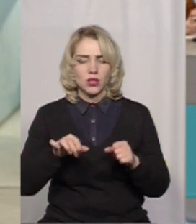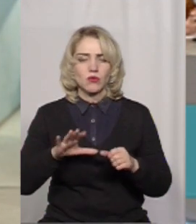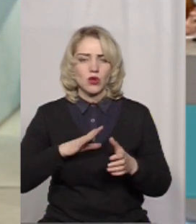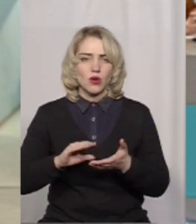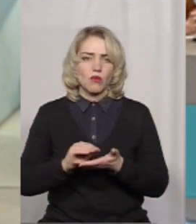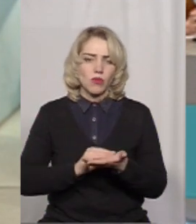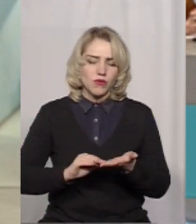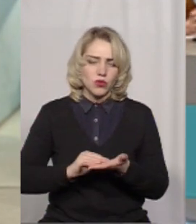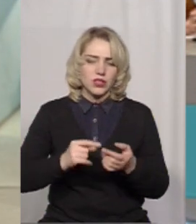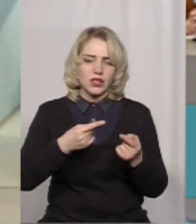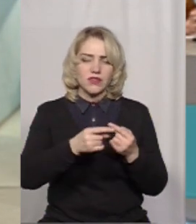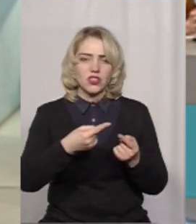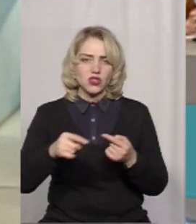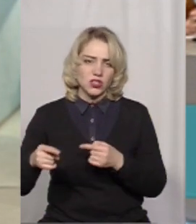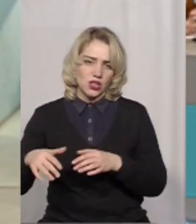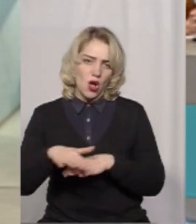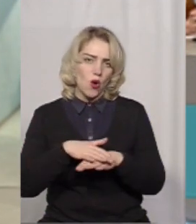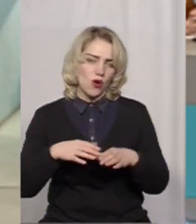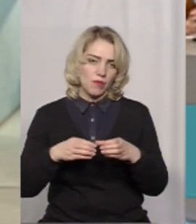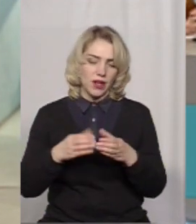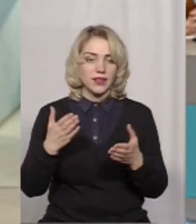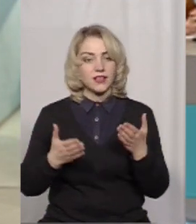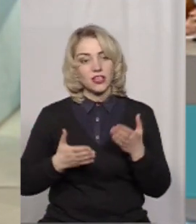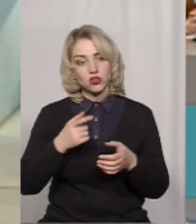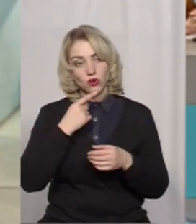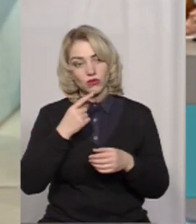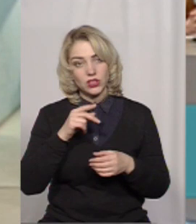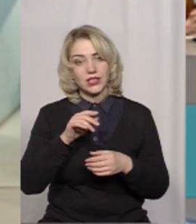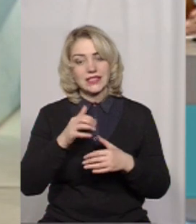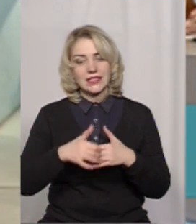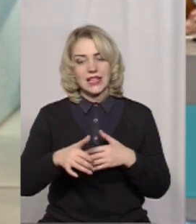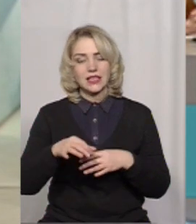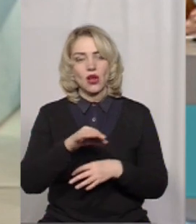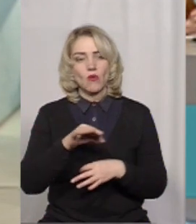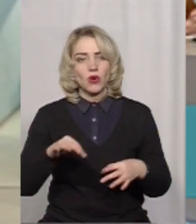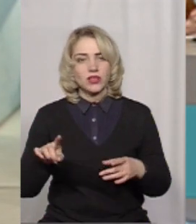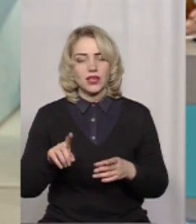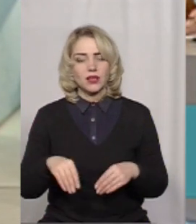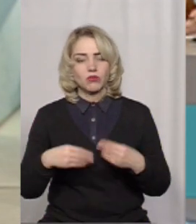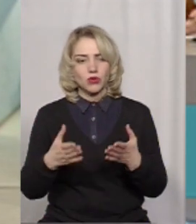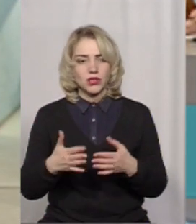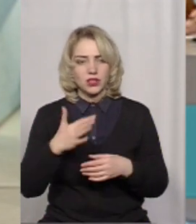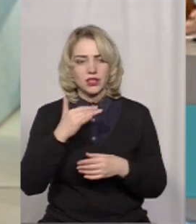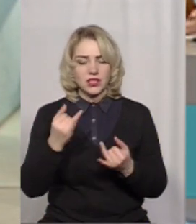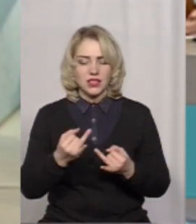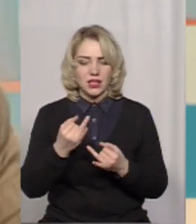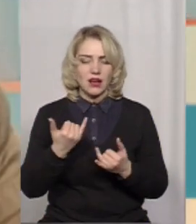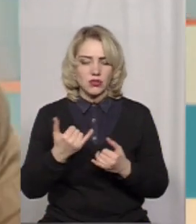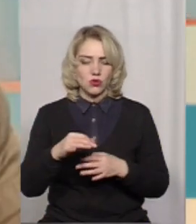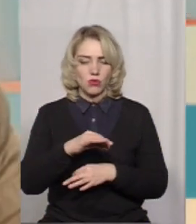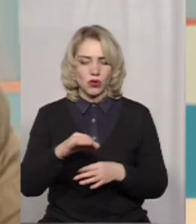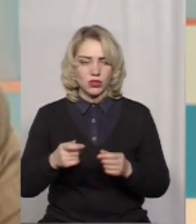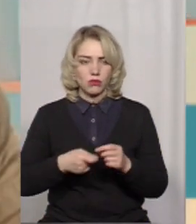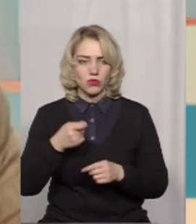повторити в інших громадах. Якщо взяти серед проєктів, які подані, цікавий проєкт, наприклад, зараз поданий,